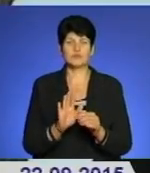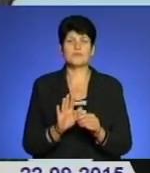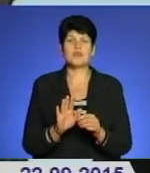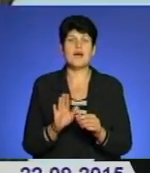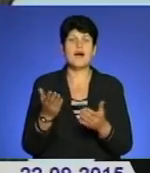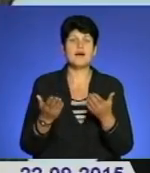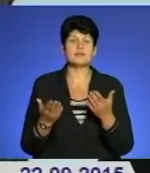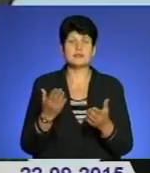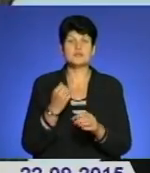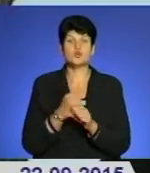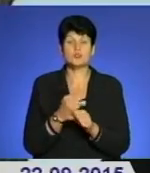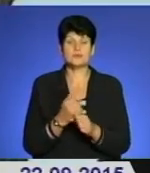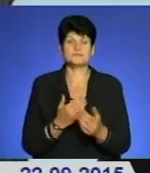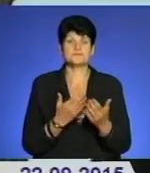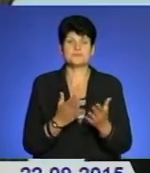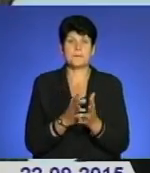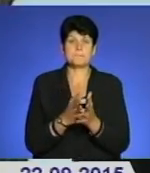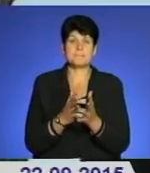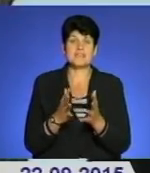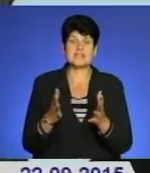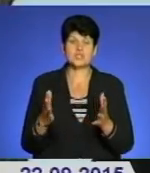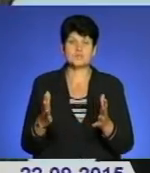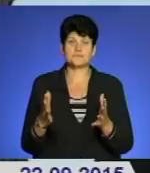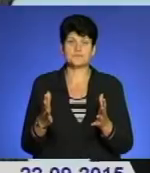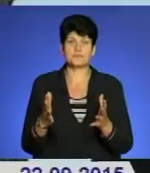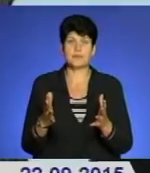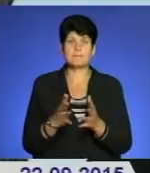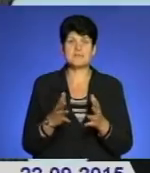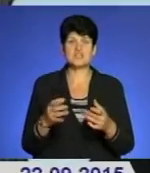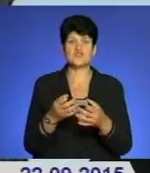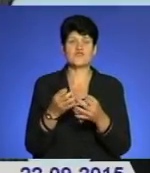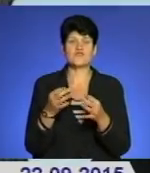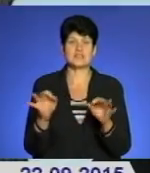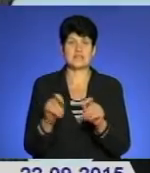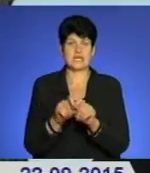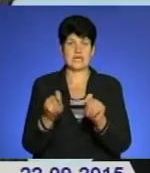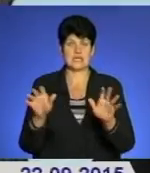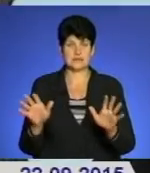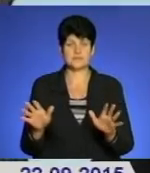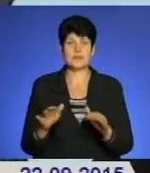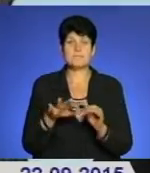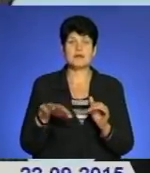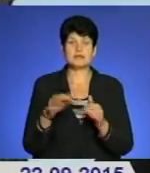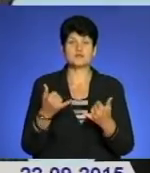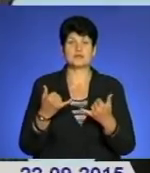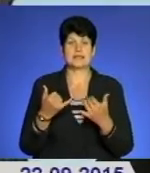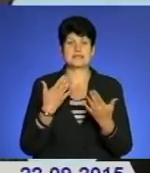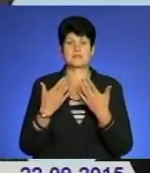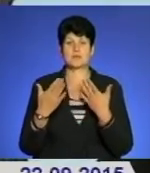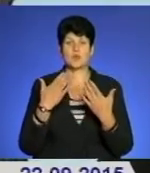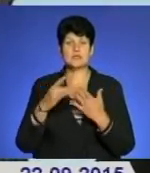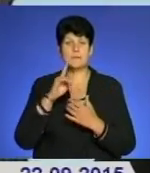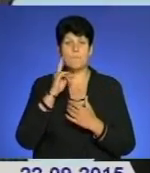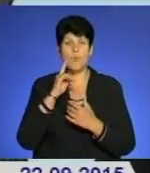але зробити це свято більш відкритим, таким майданчиком для спілкування, де